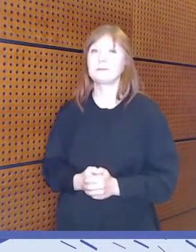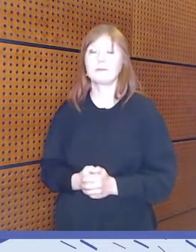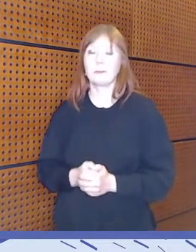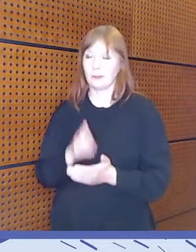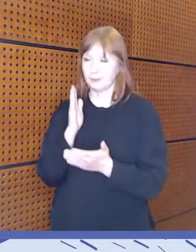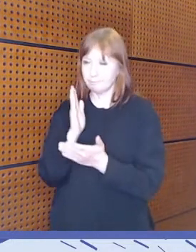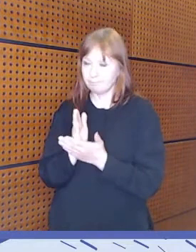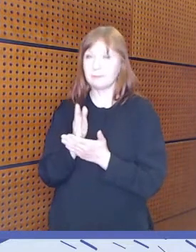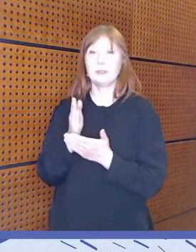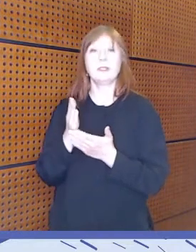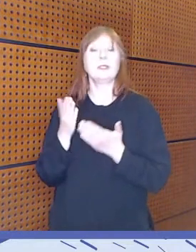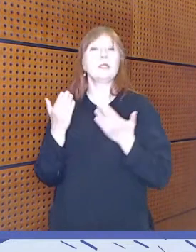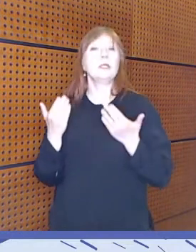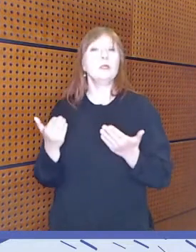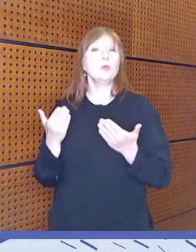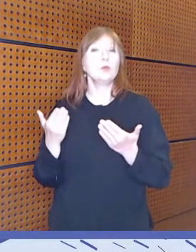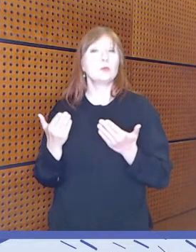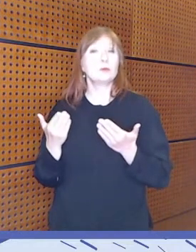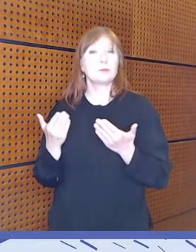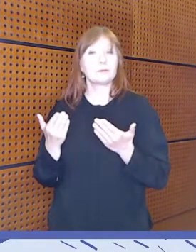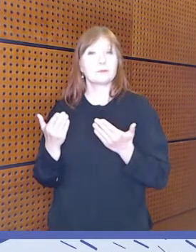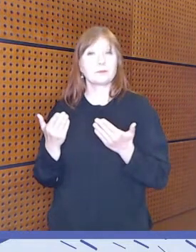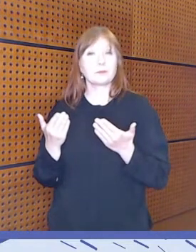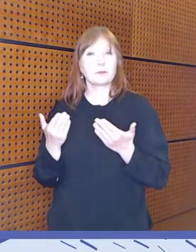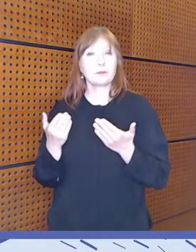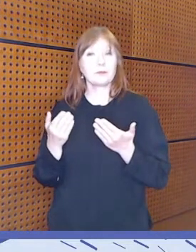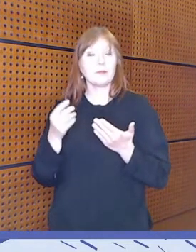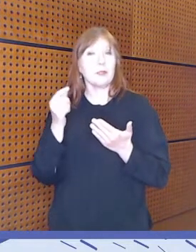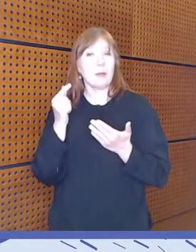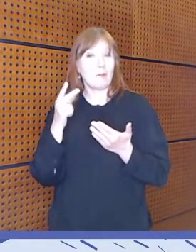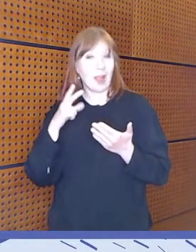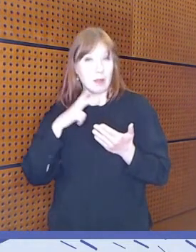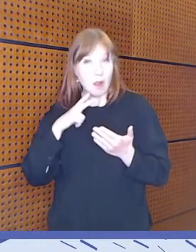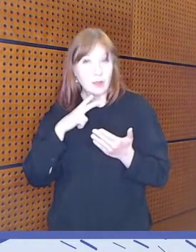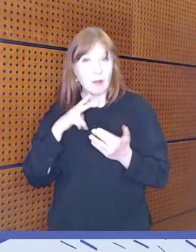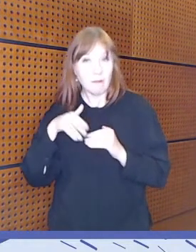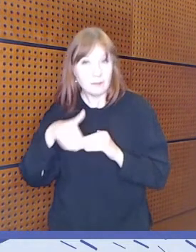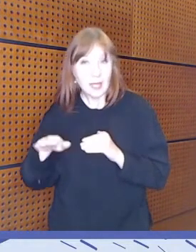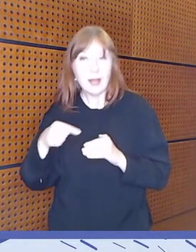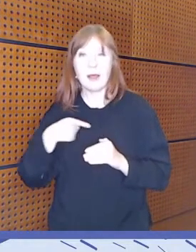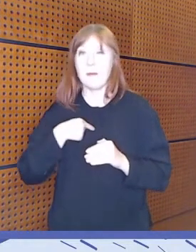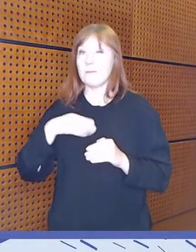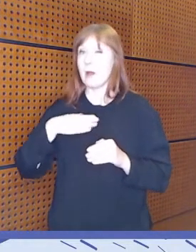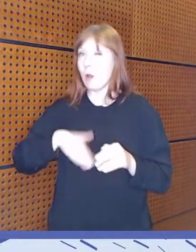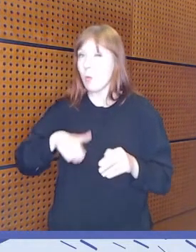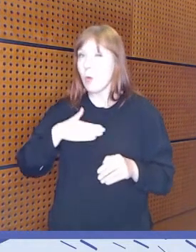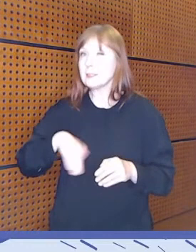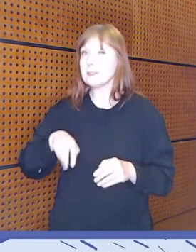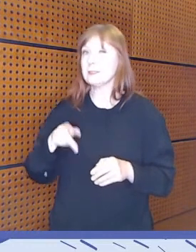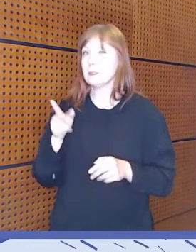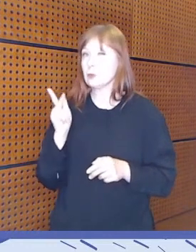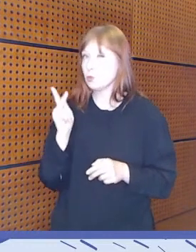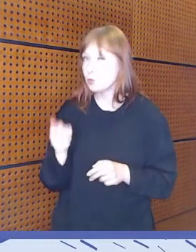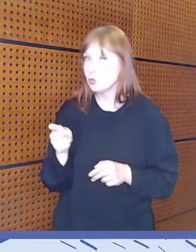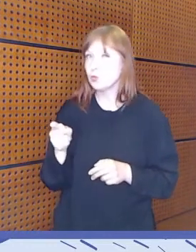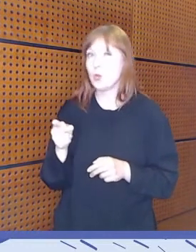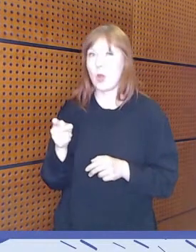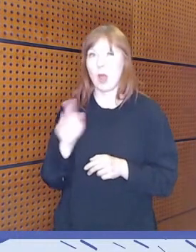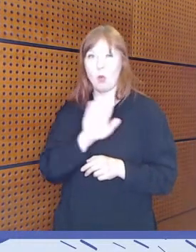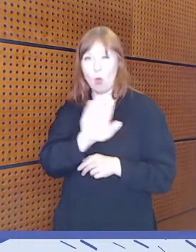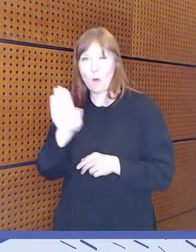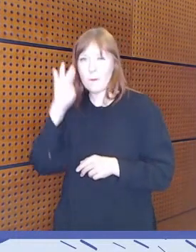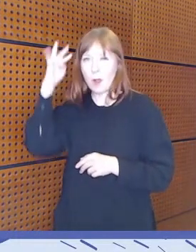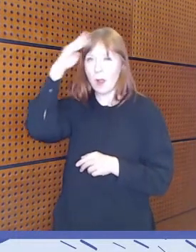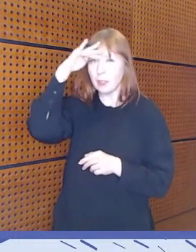Meillä on tässä vielä jonkin verran aikaa. Haluaisin kysyä vielä vähän näkemyksiä